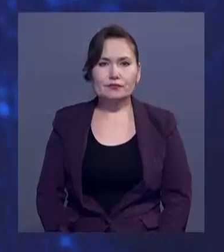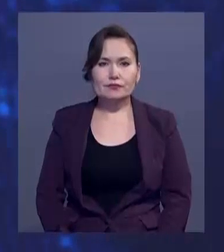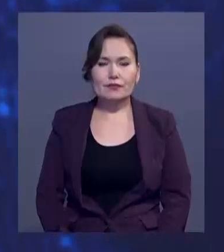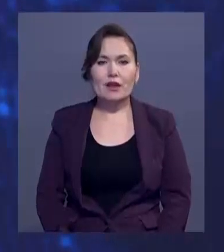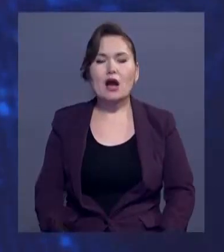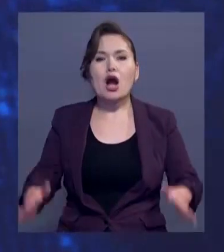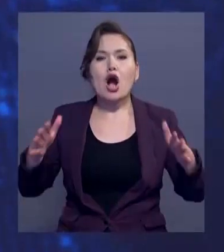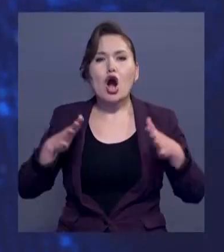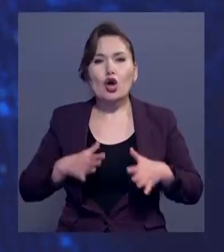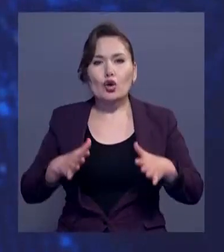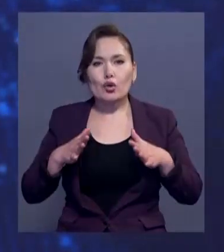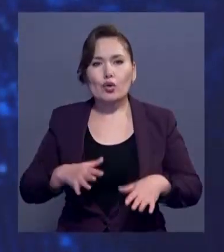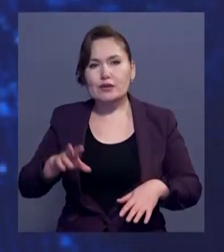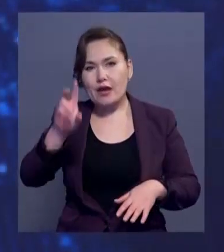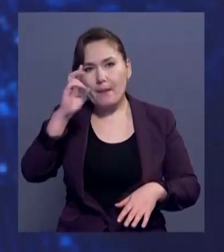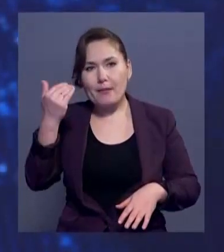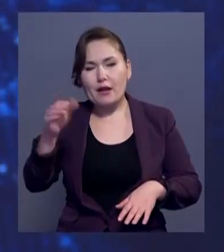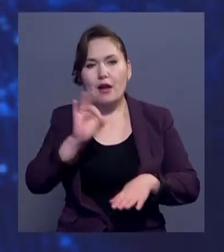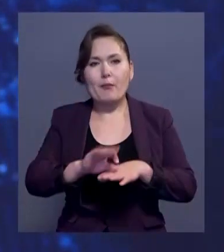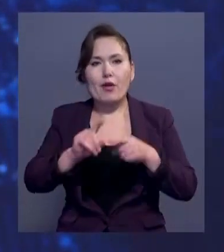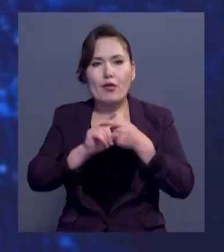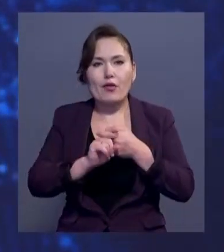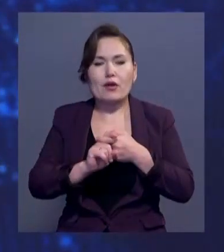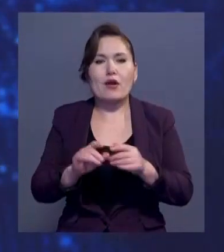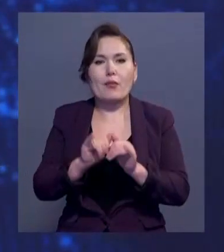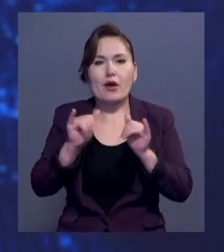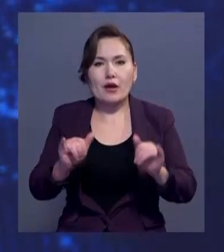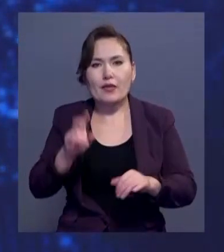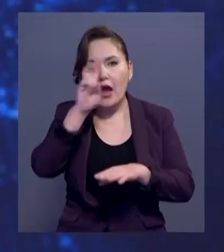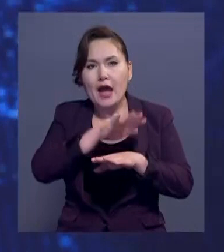Грузияда эпидемиологиялық жағдай нашарылап кетті.